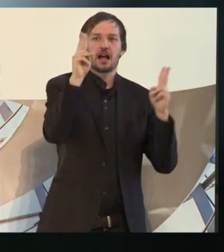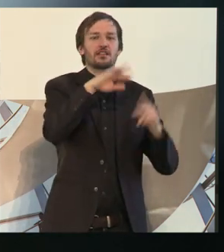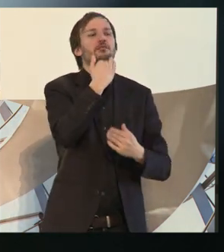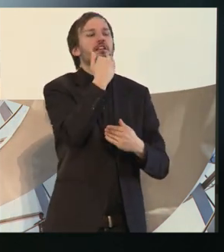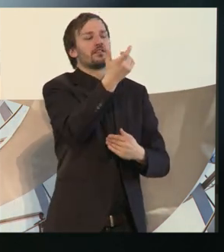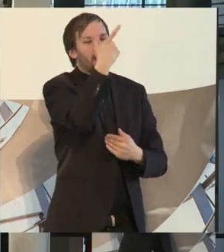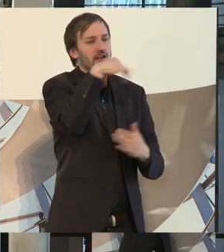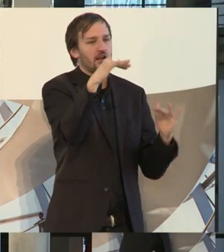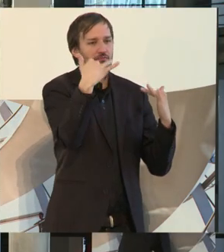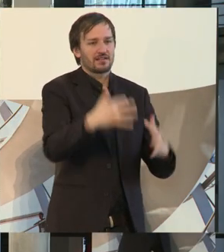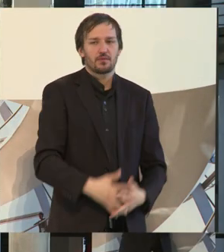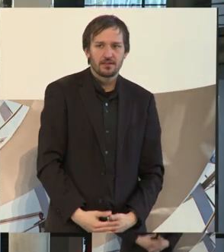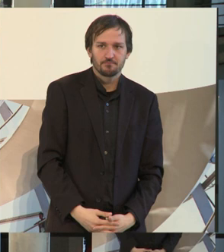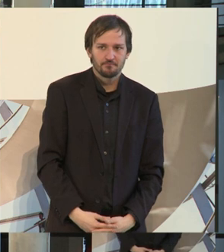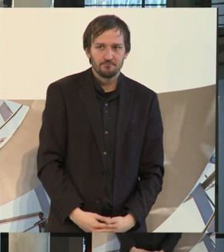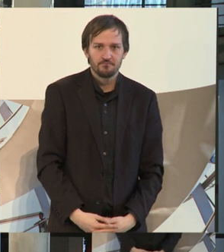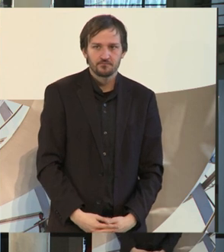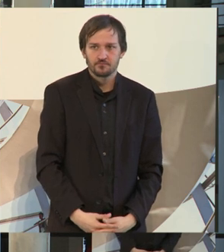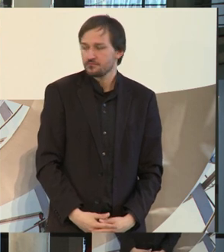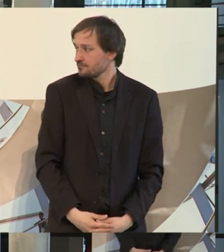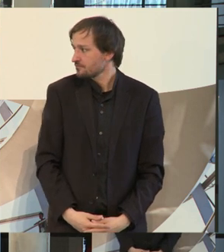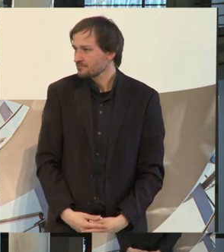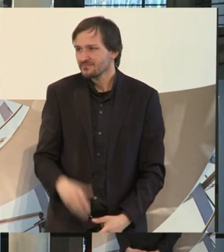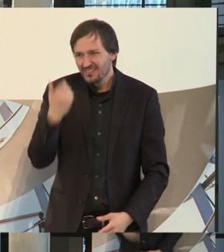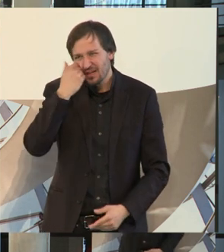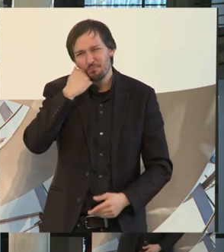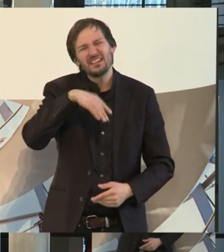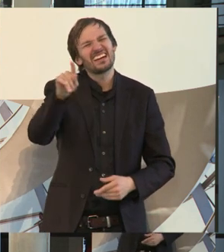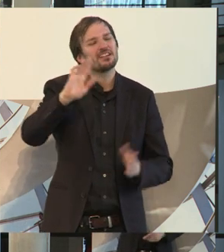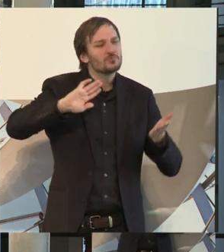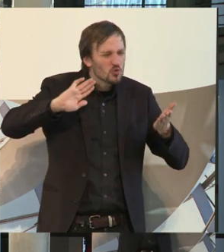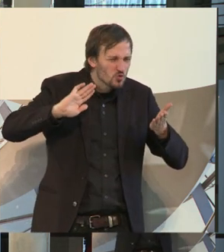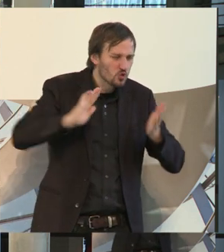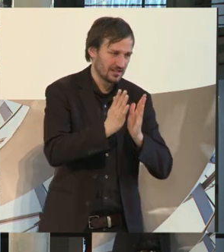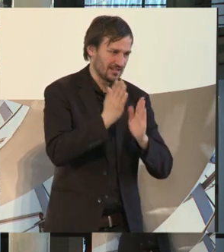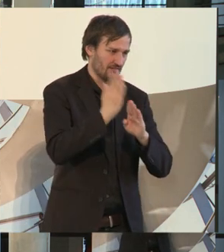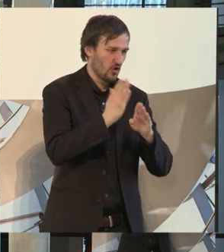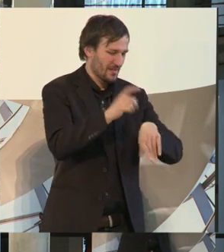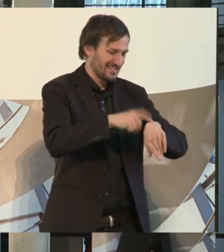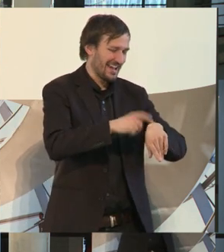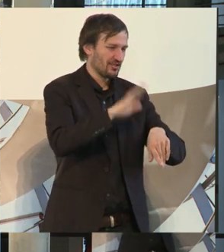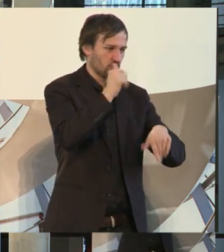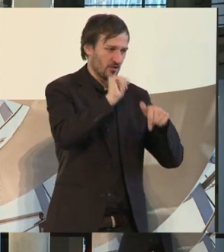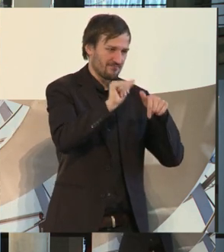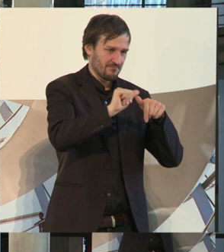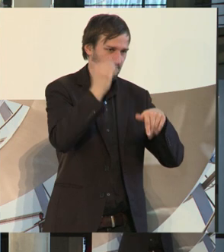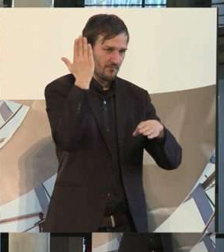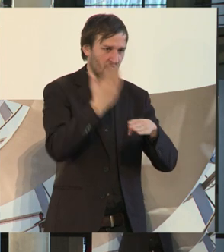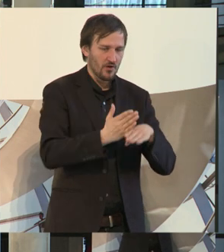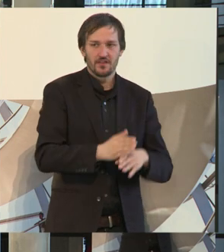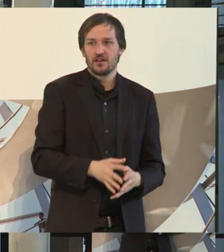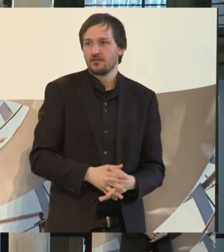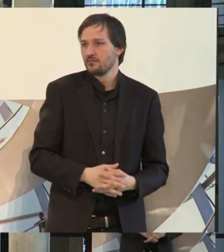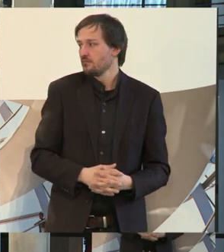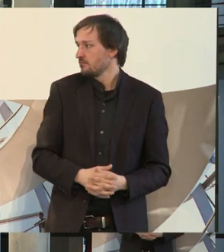herzlich. Dankeschön. Ich würde Sie bitten, so kurz wie möglich, weil wir schon wieder so gegen Ende sind, dass wir noch möglichst viele Fragen dran nehmen